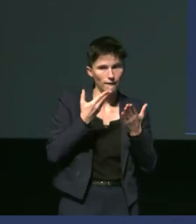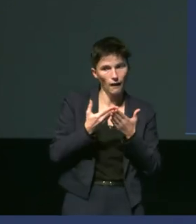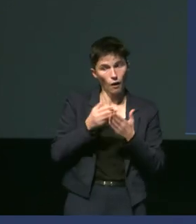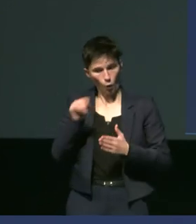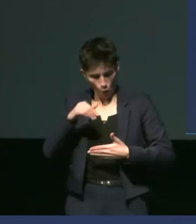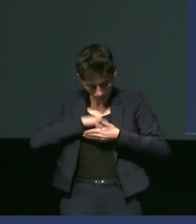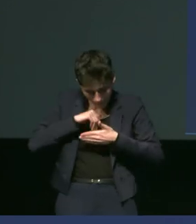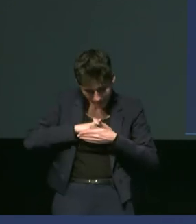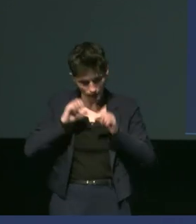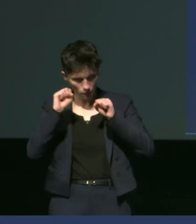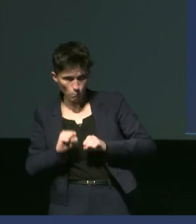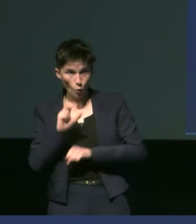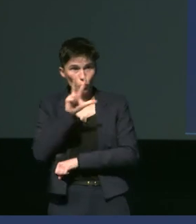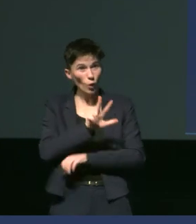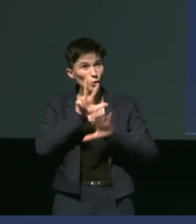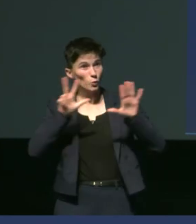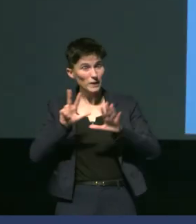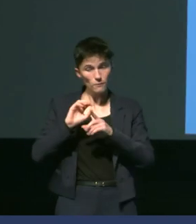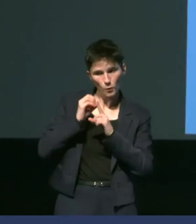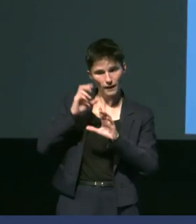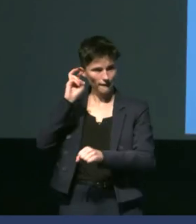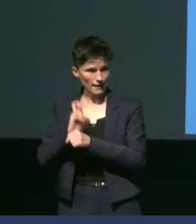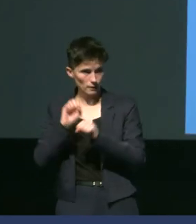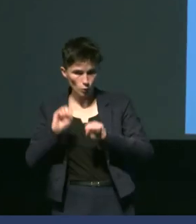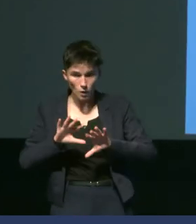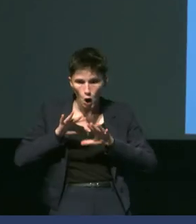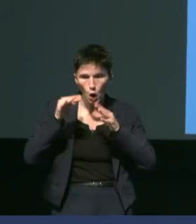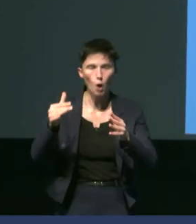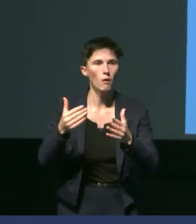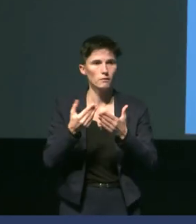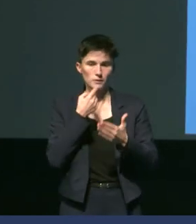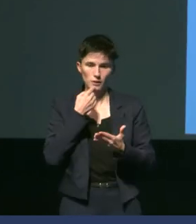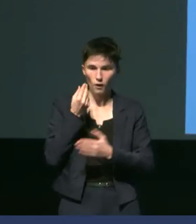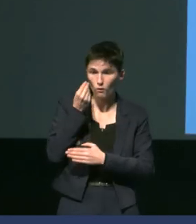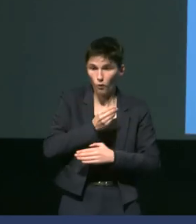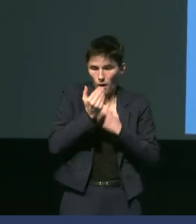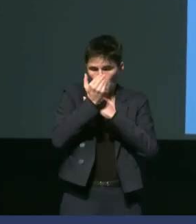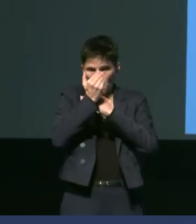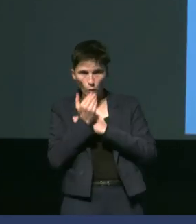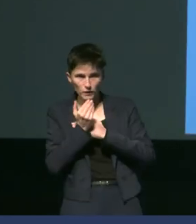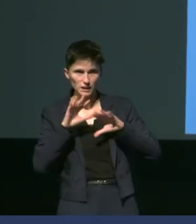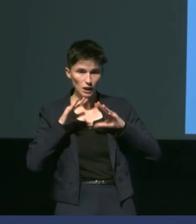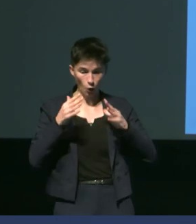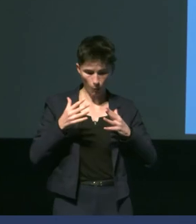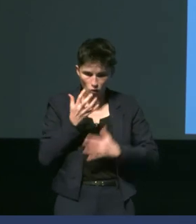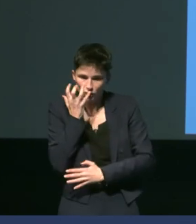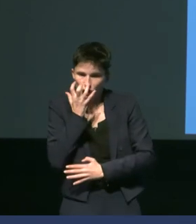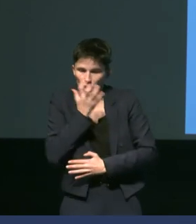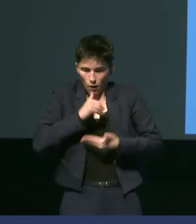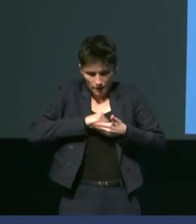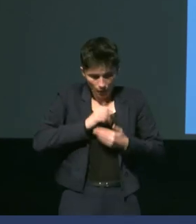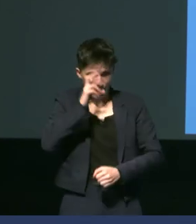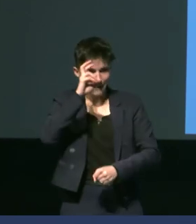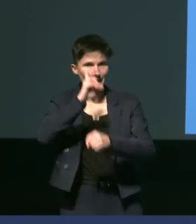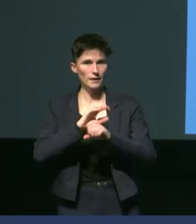comment ils font ils vont se protéger contre le froid et particulièrement avoir une capacité de garder la chaleur dans leur corps